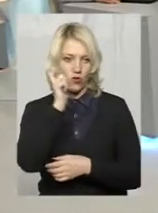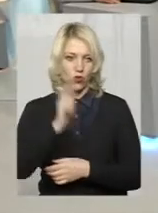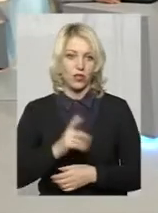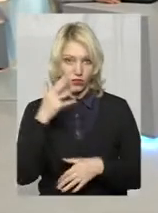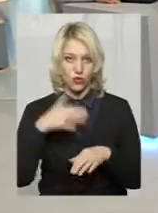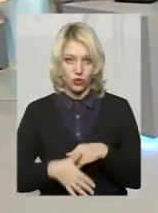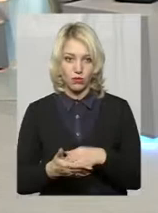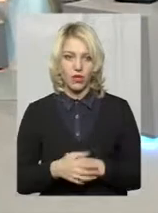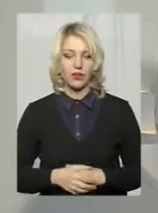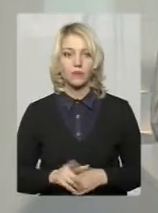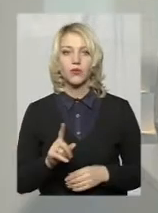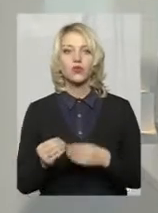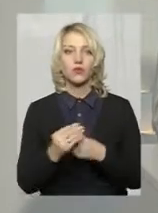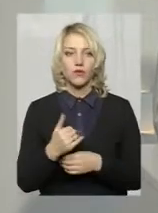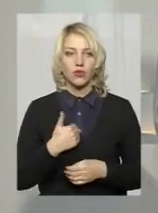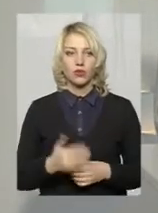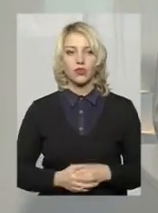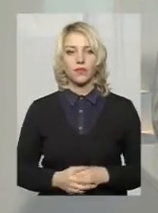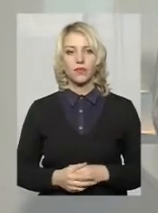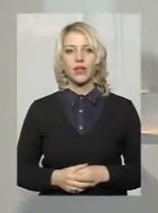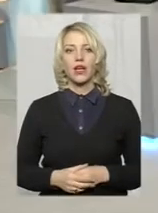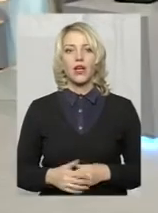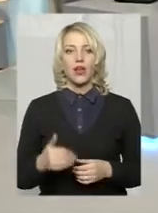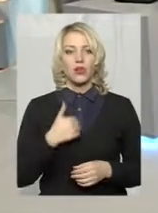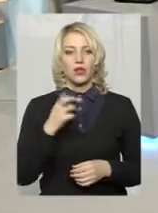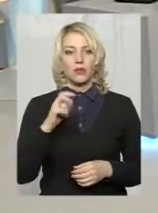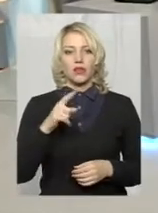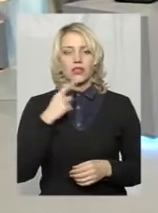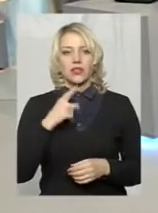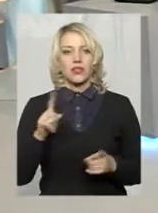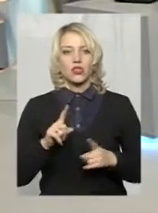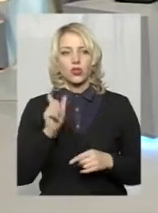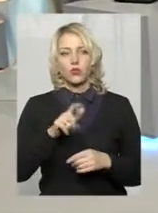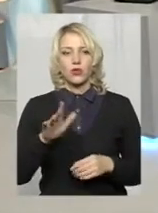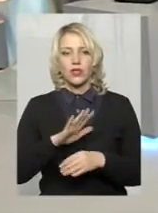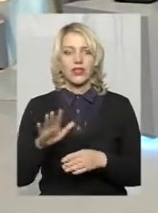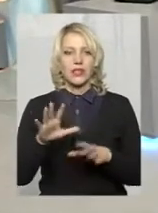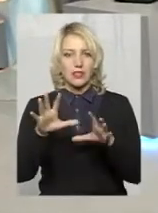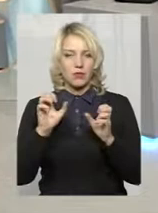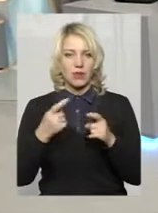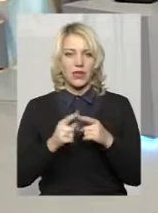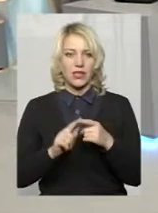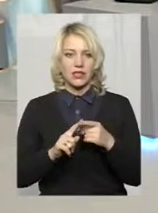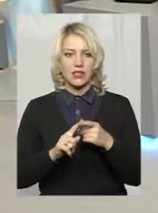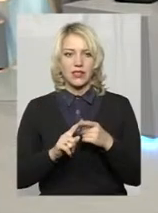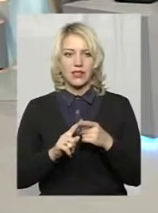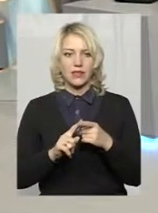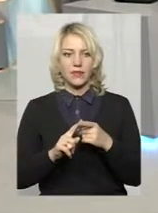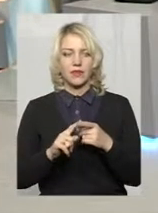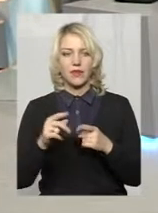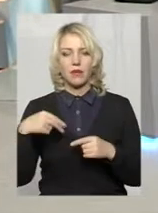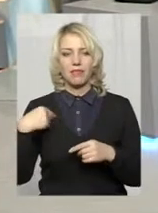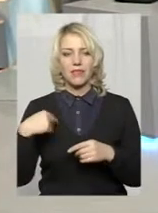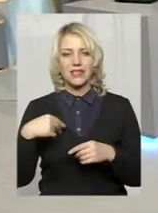Маєте його продовжити, звичайно. Я хотів би сказати, щоб люди не сприймали цей акт президента і парламенту, який переконаний